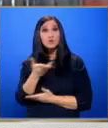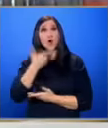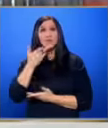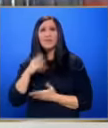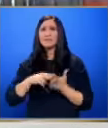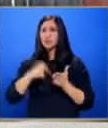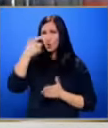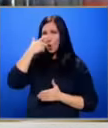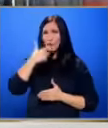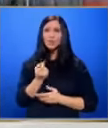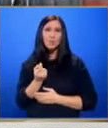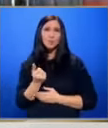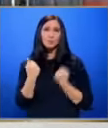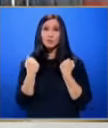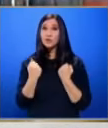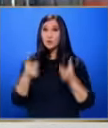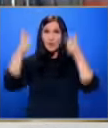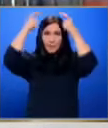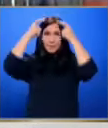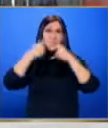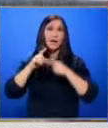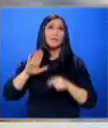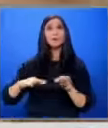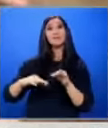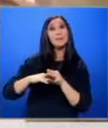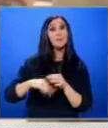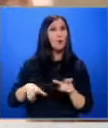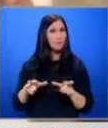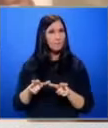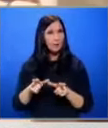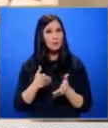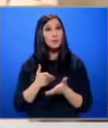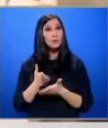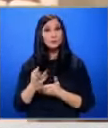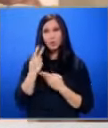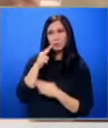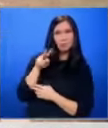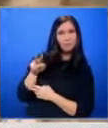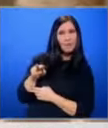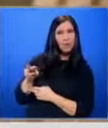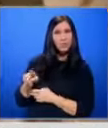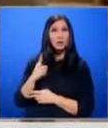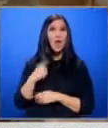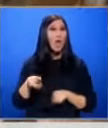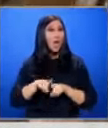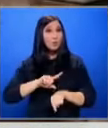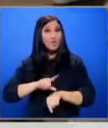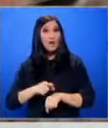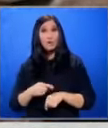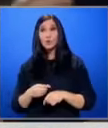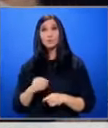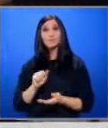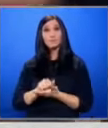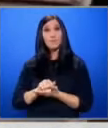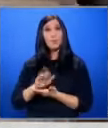изключително лични подробности от живота на принц Хари и неговата съпруга Меган. Според наблюдатели, едновременното издаване на книгата